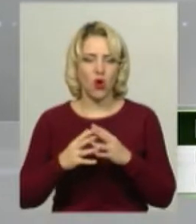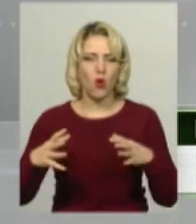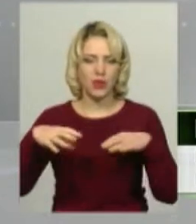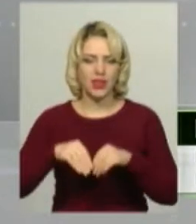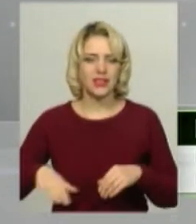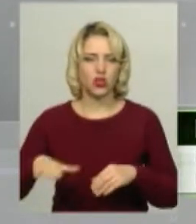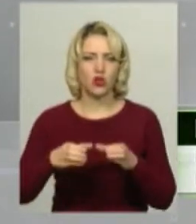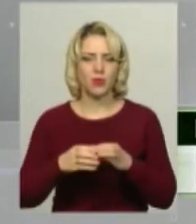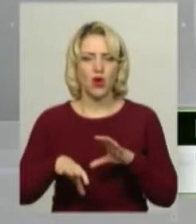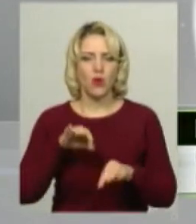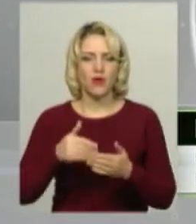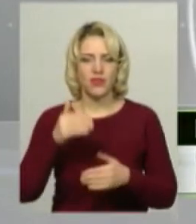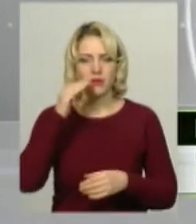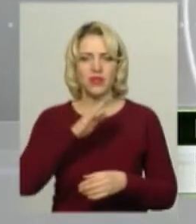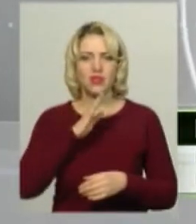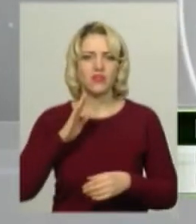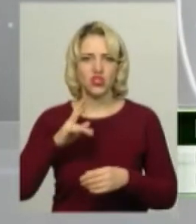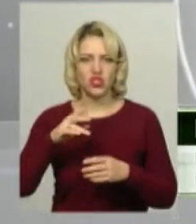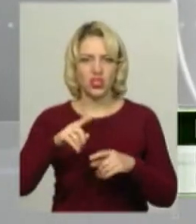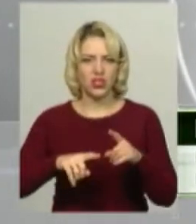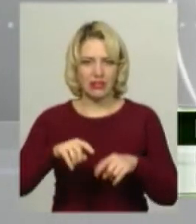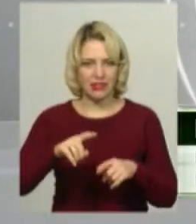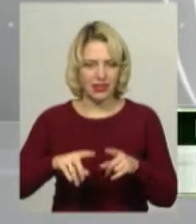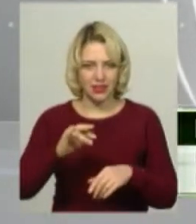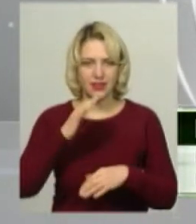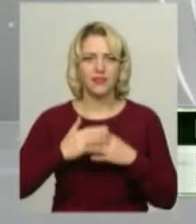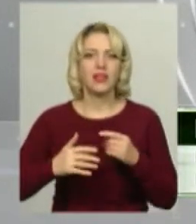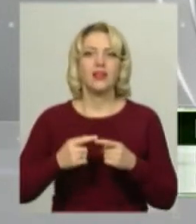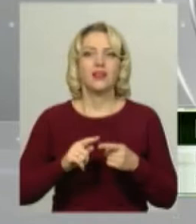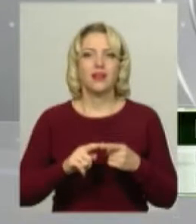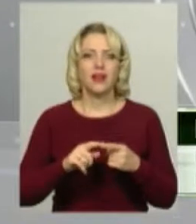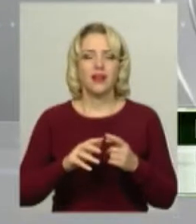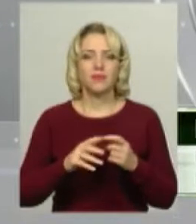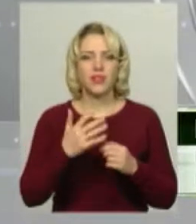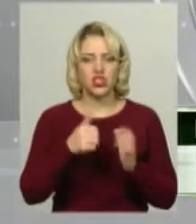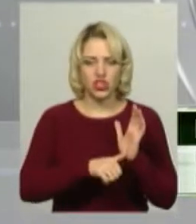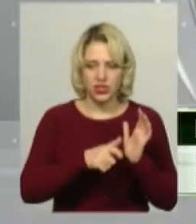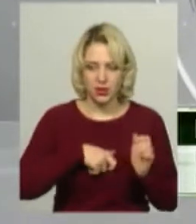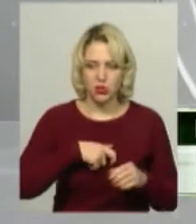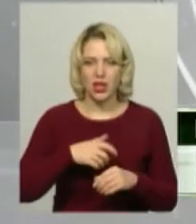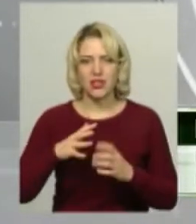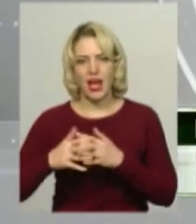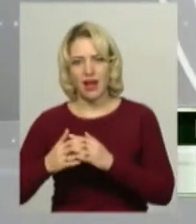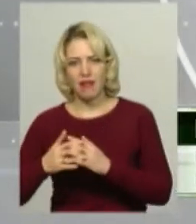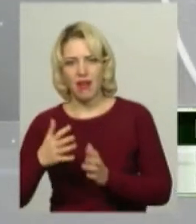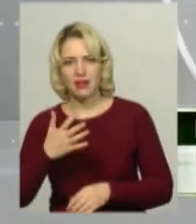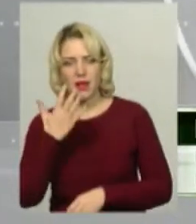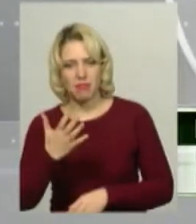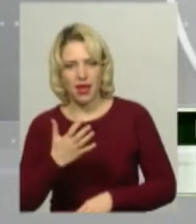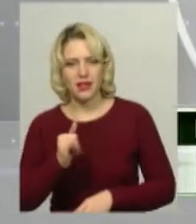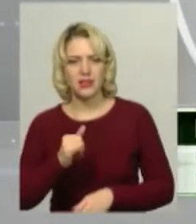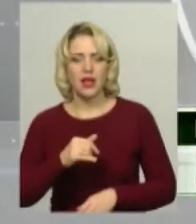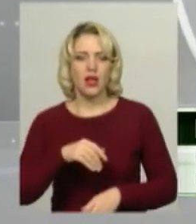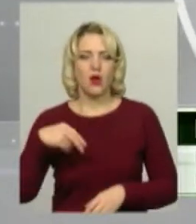обрано від Батьківщини 11 депутатів, від Аграрної партії 5 за конкретні справи і блок Петра